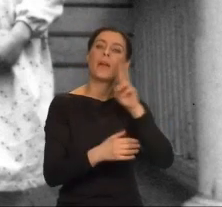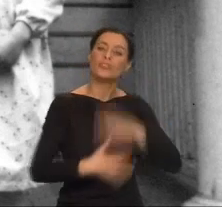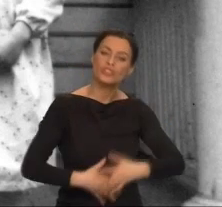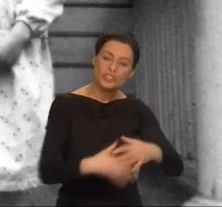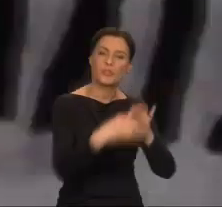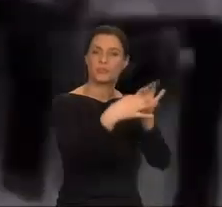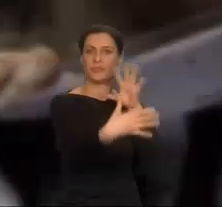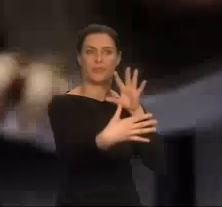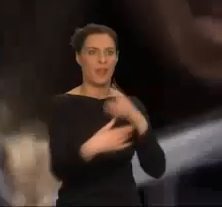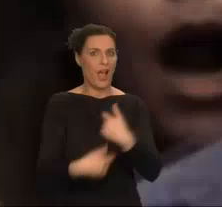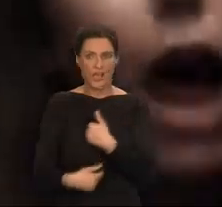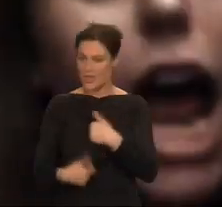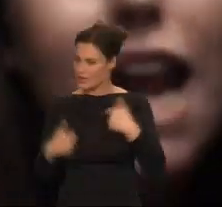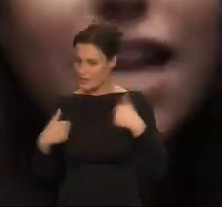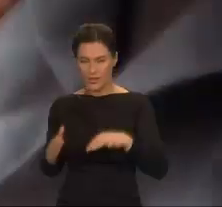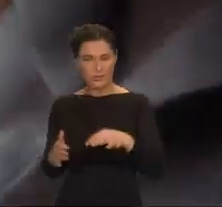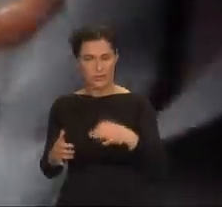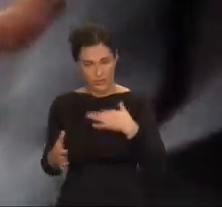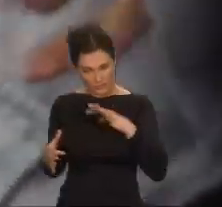żadnym razie nie zamierzałam tego robić.